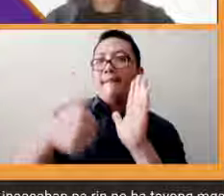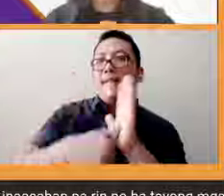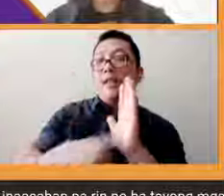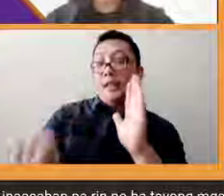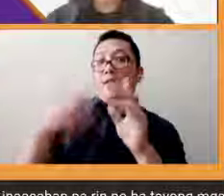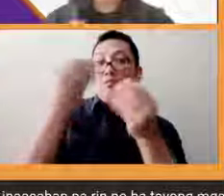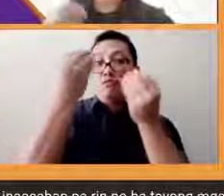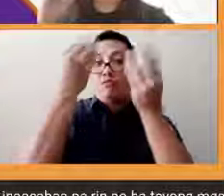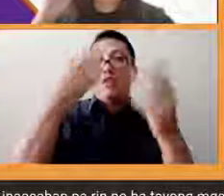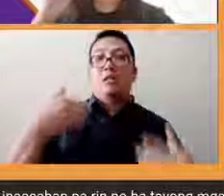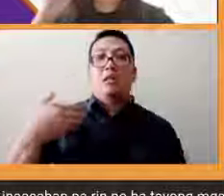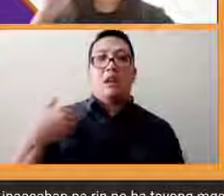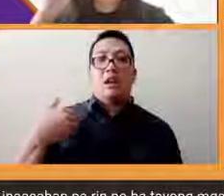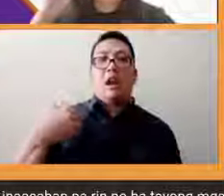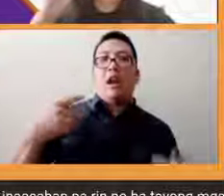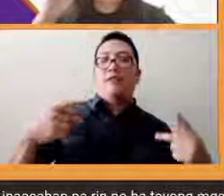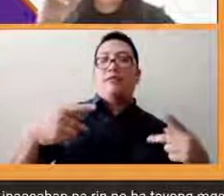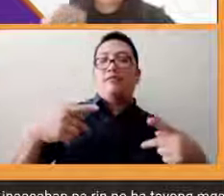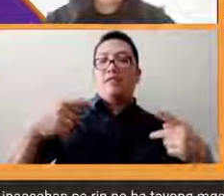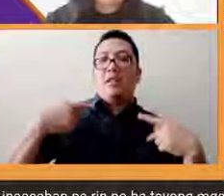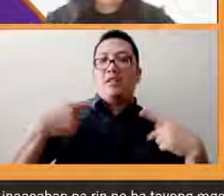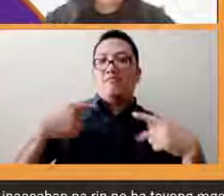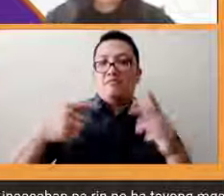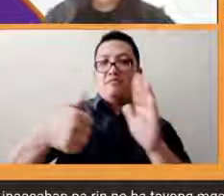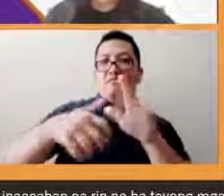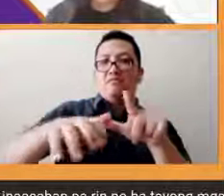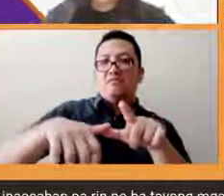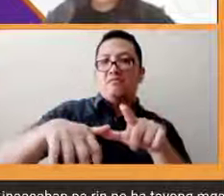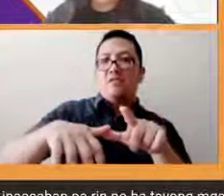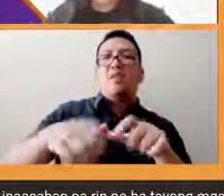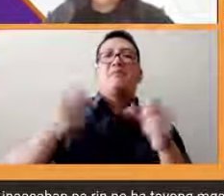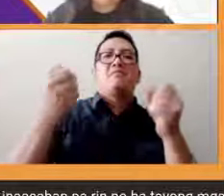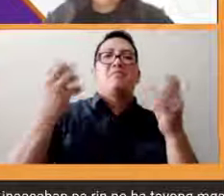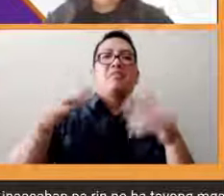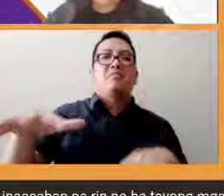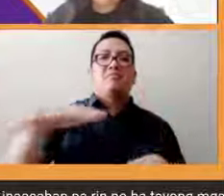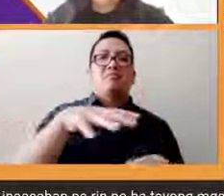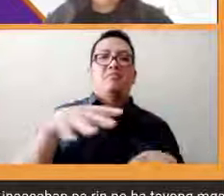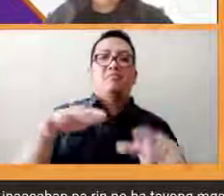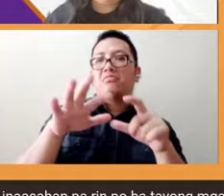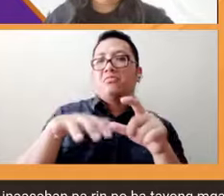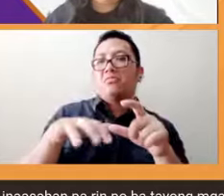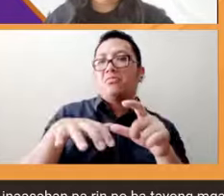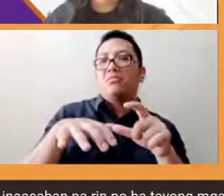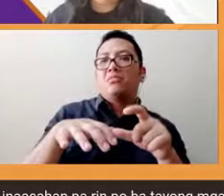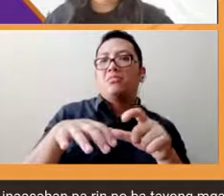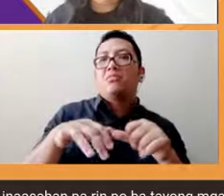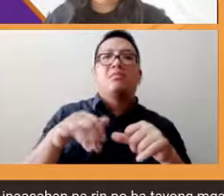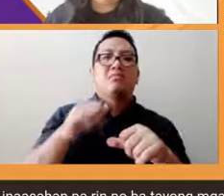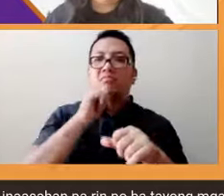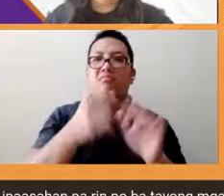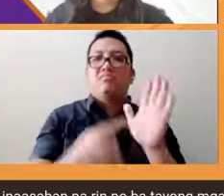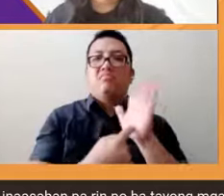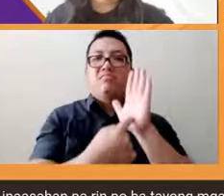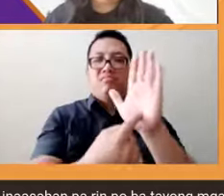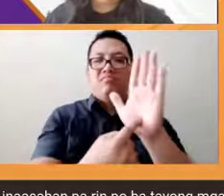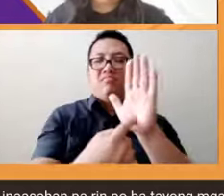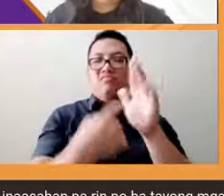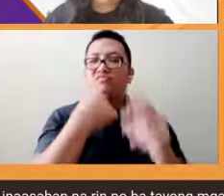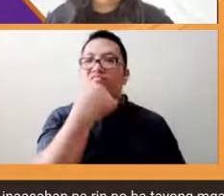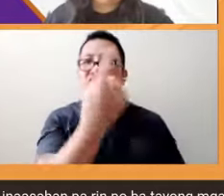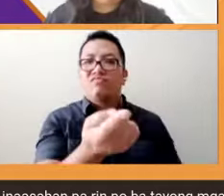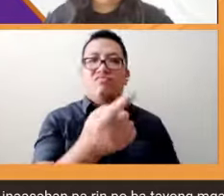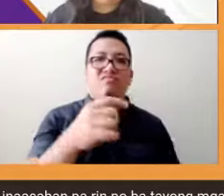may mga kapansanan at alam natin marami pang may mga may kapansanan na hindi nagmanifest sila ay may kapansanan na